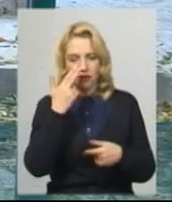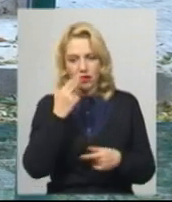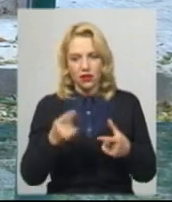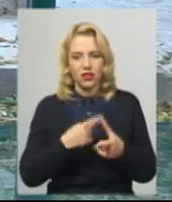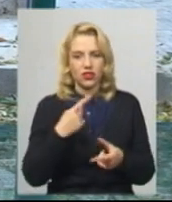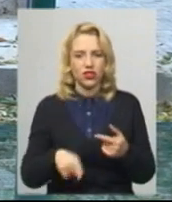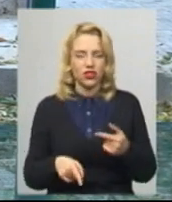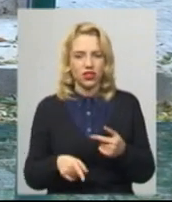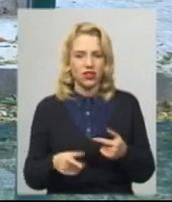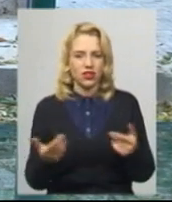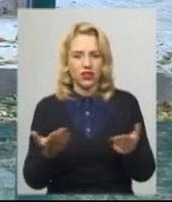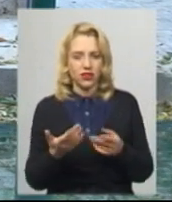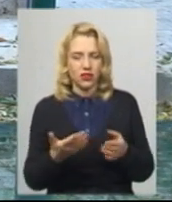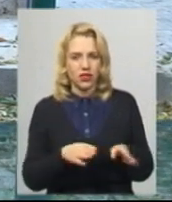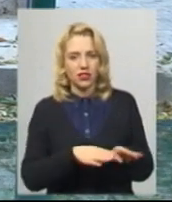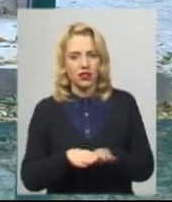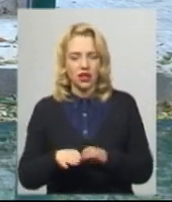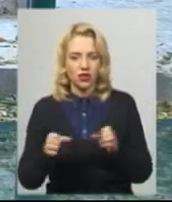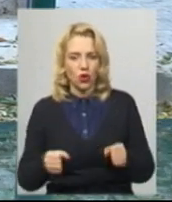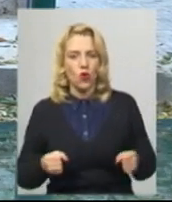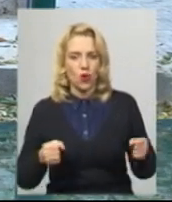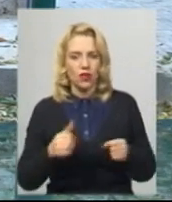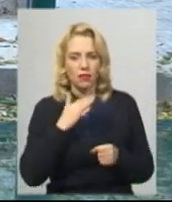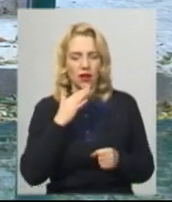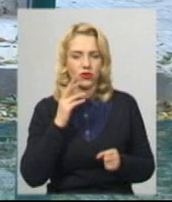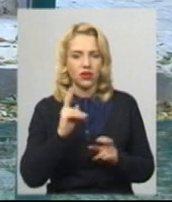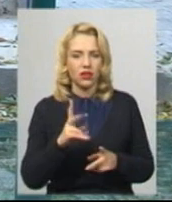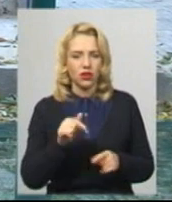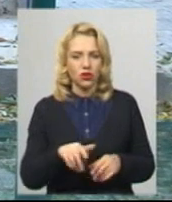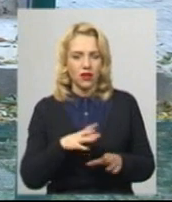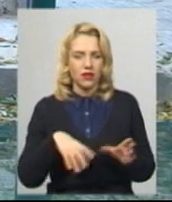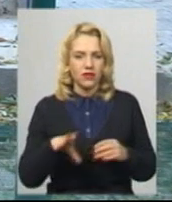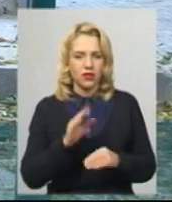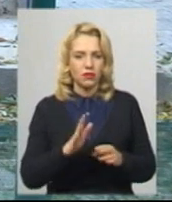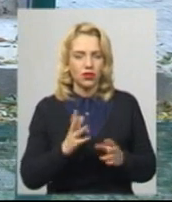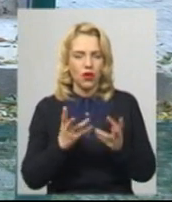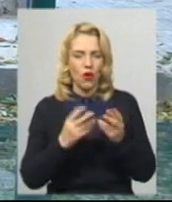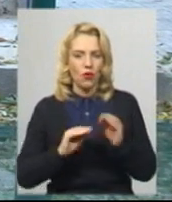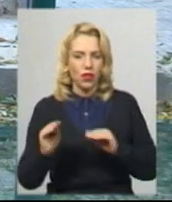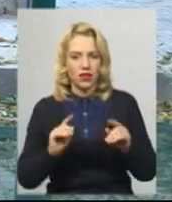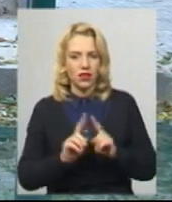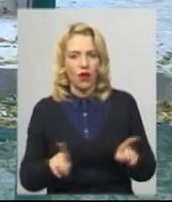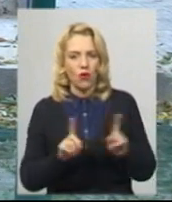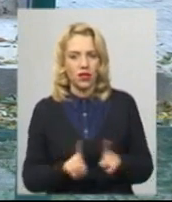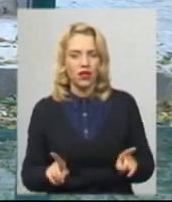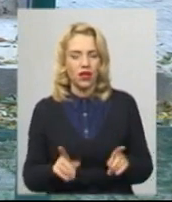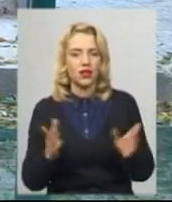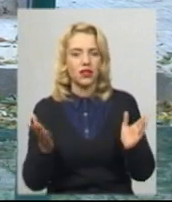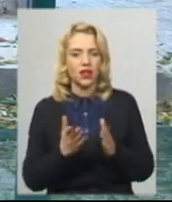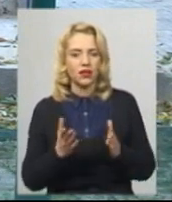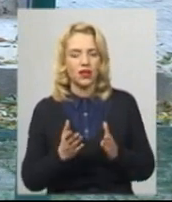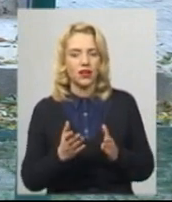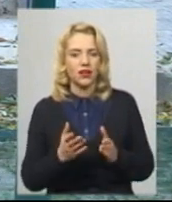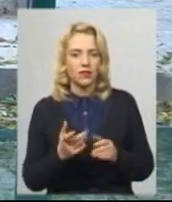стандартних гойдалок багато, до яких ми звикли. Тут все буде обладнання оригінальне, яке до того